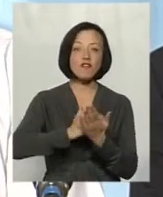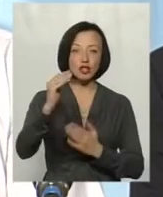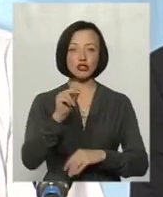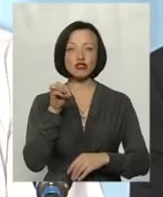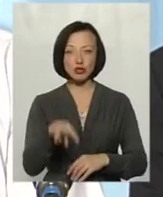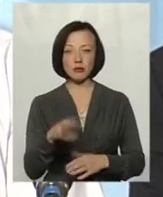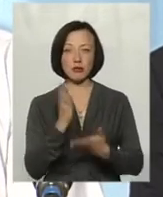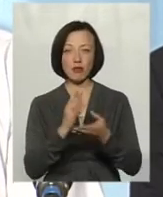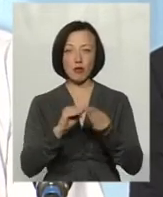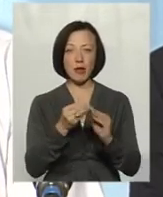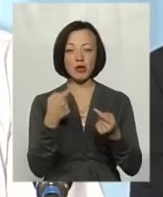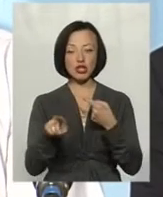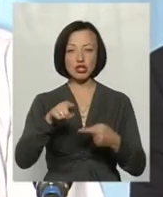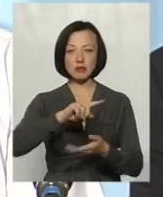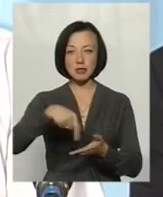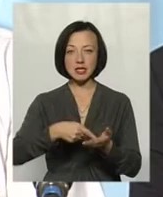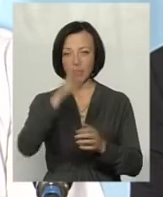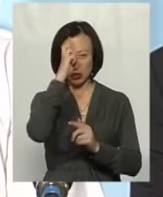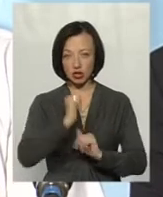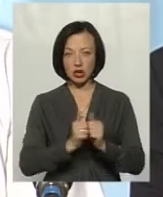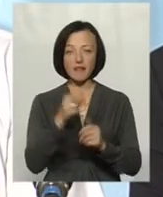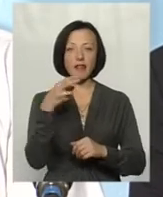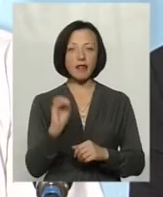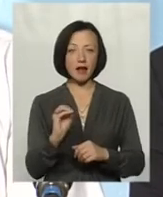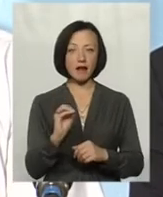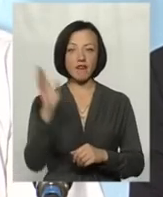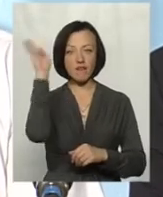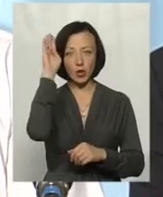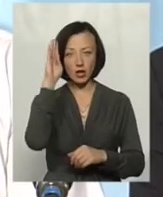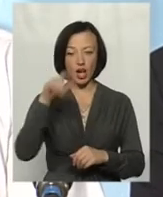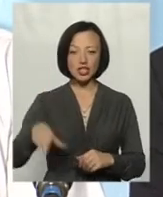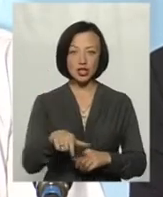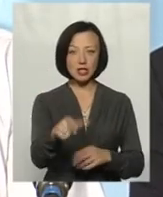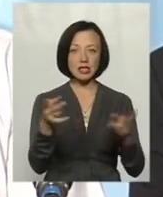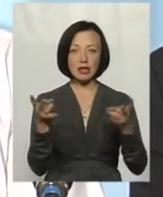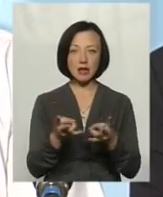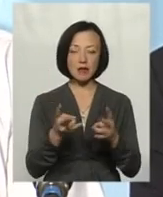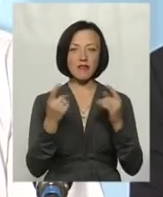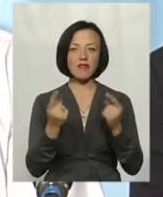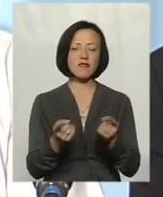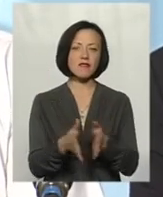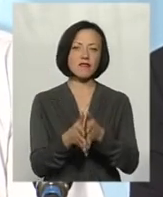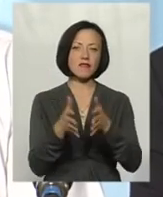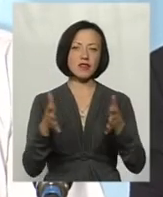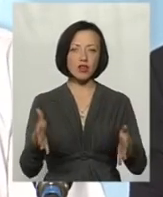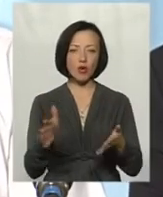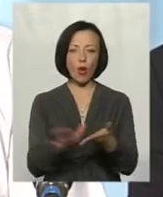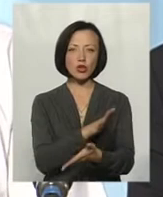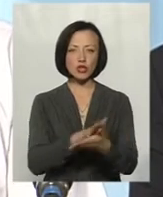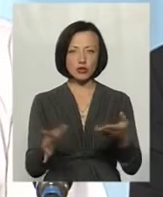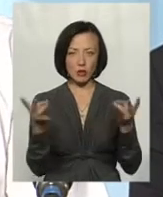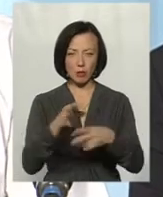мають проблеми інші міста в нашій державі, де піднімається вода з річок, тому що треба пройти дуже велику очистку,